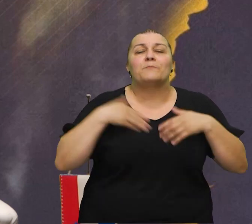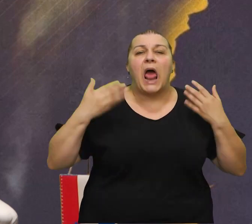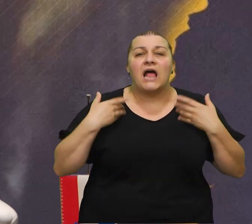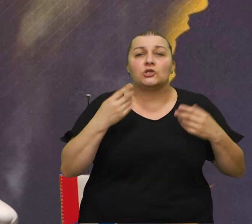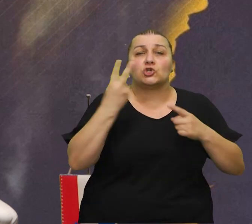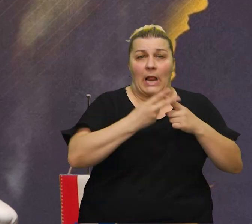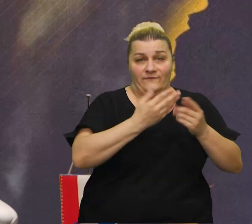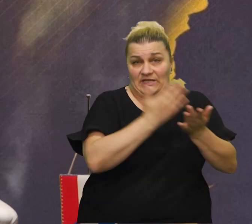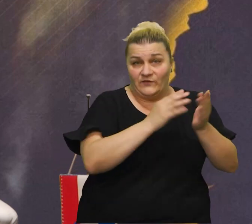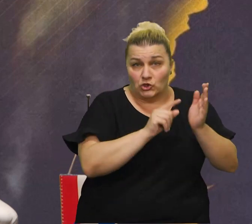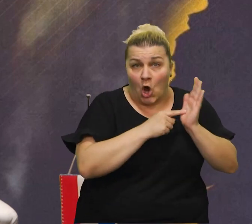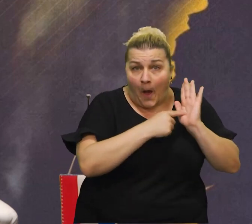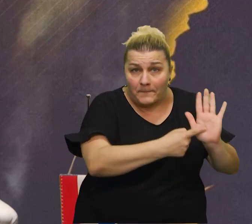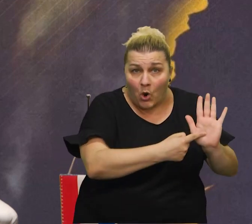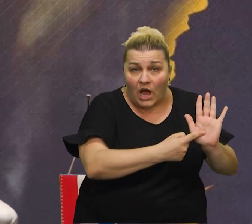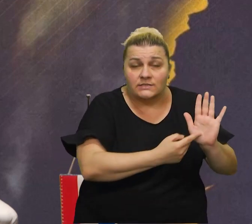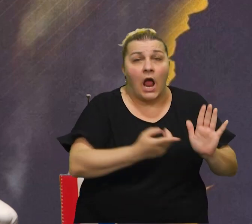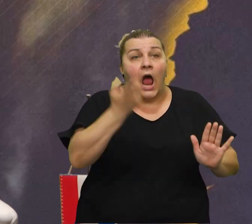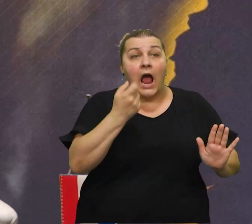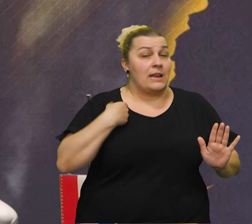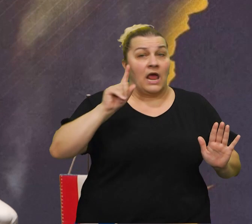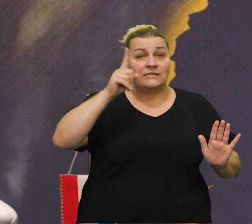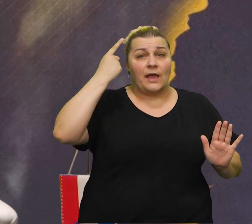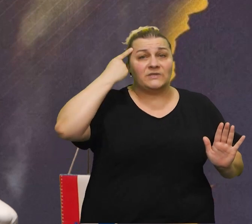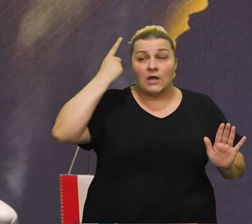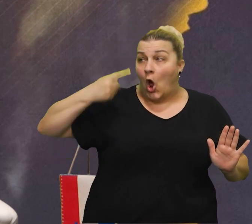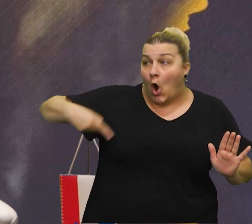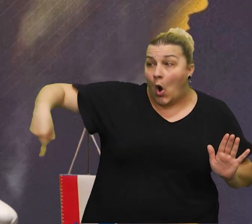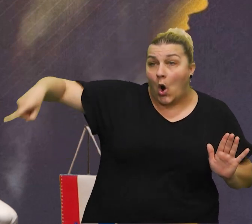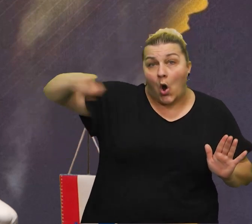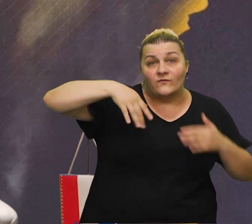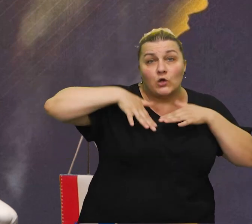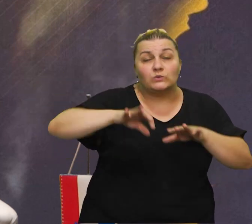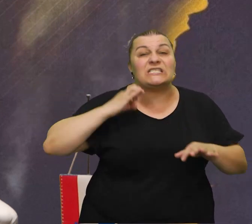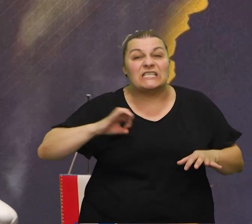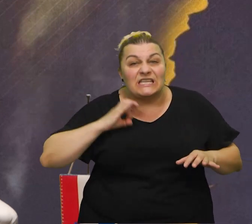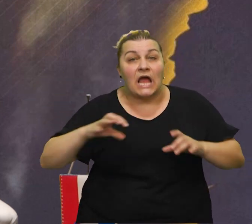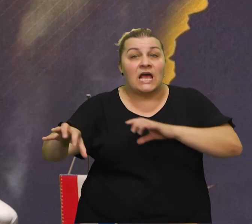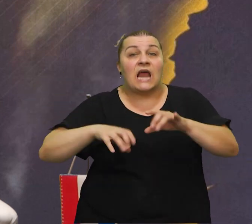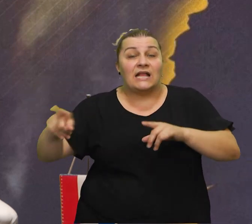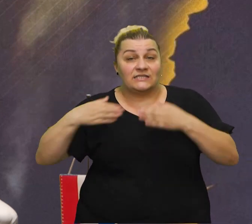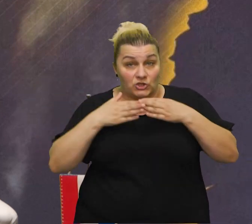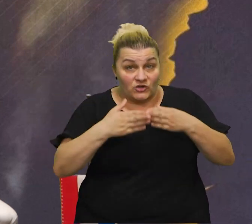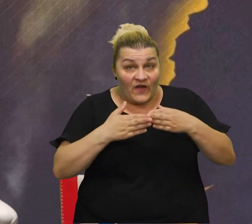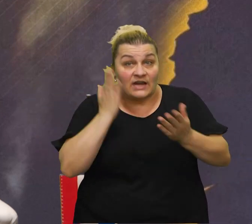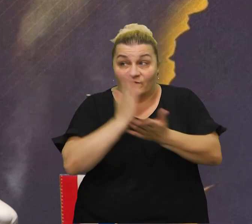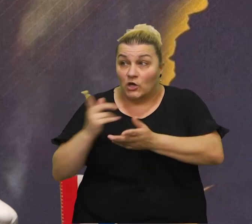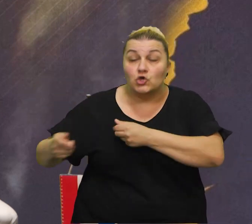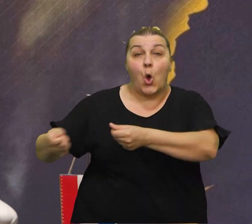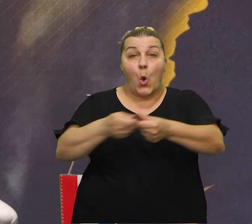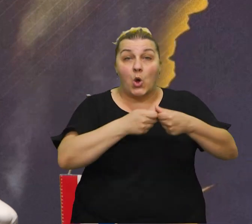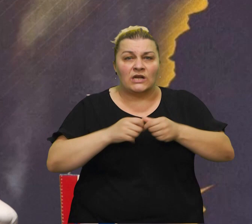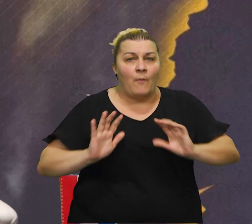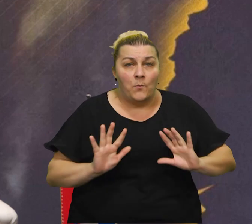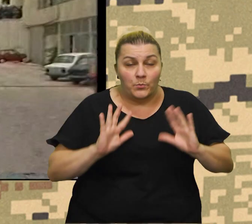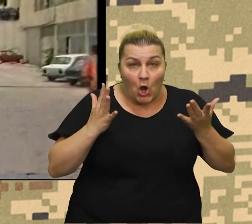prikazivala, sve je to u meni jasno, ali nisam znao da su ti ljudi iz škvera, taj sidika, ti radnici, da su organizirali